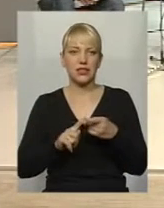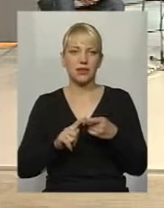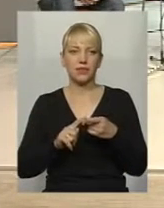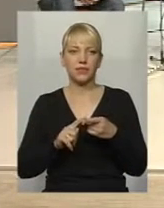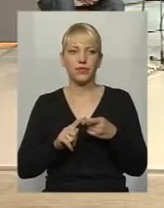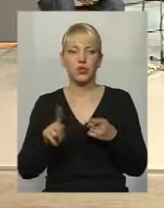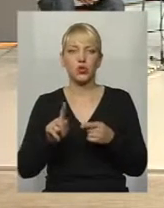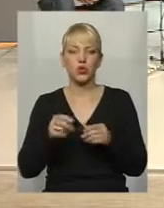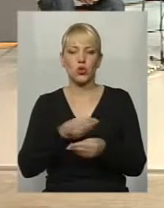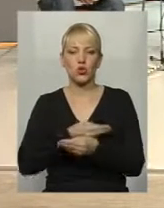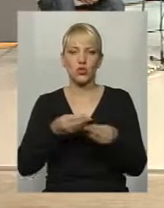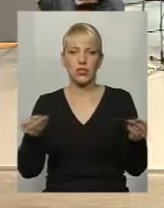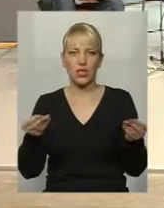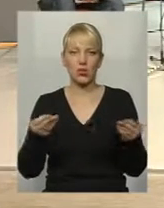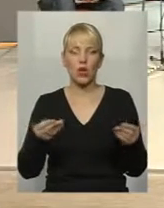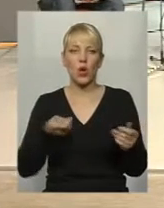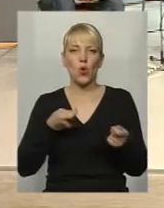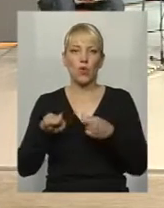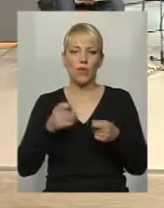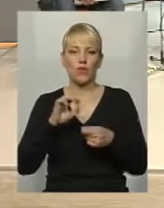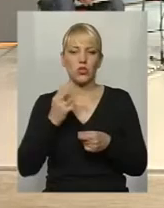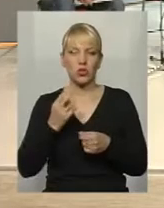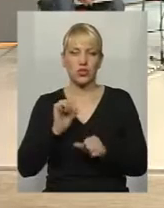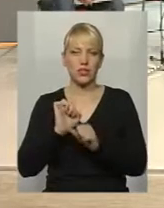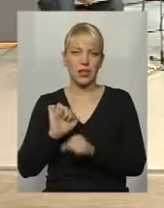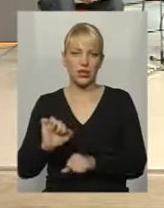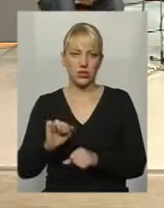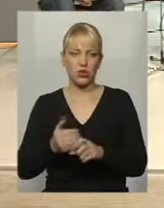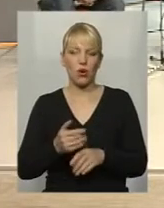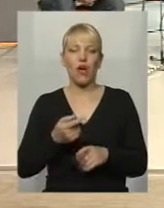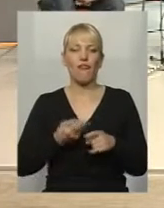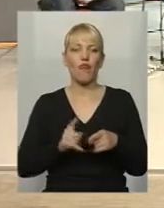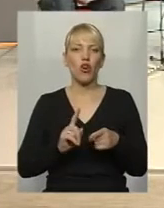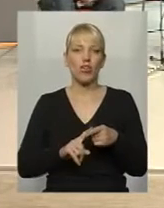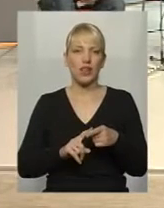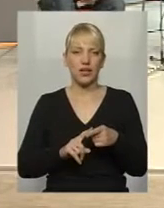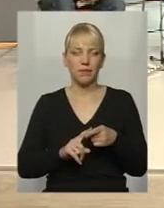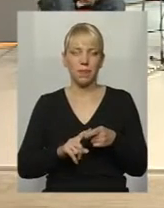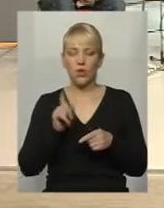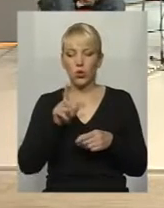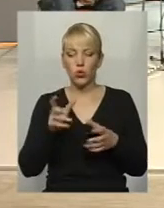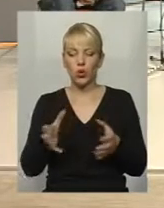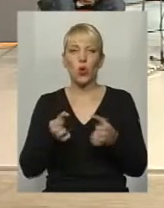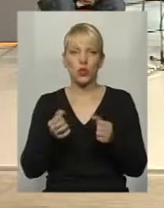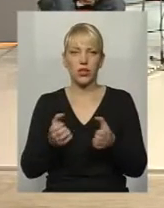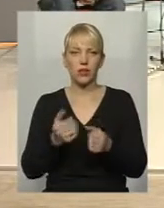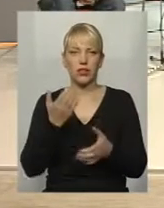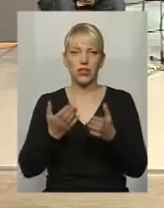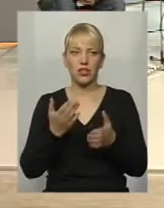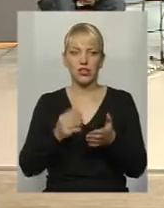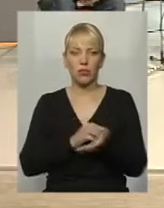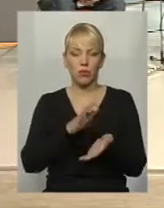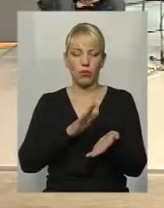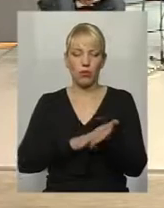в управліннях соціального захисту, зокрема, вони, люди їх отримують, якщо прописано в